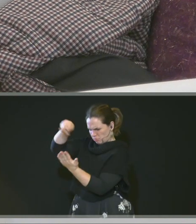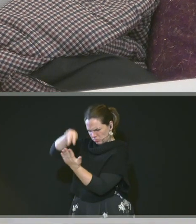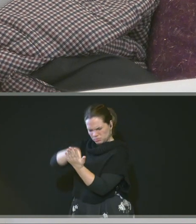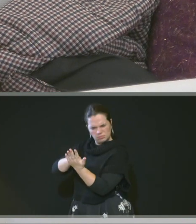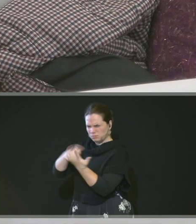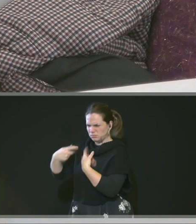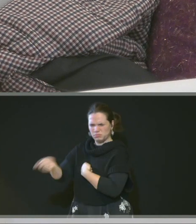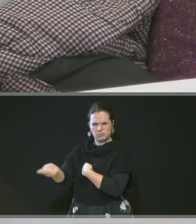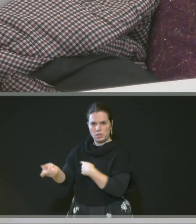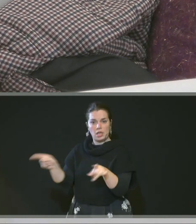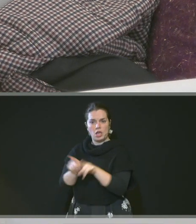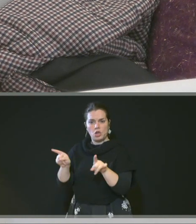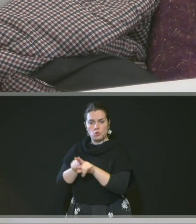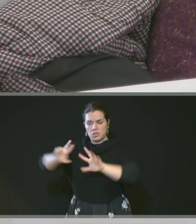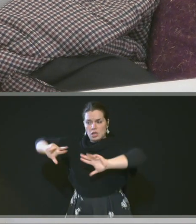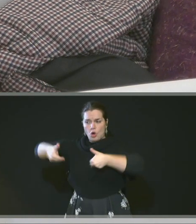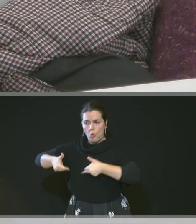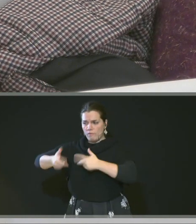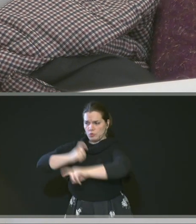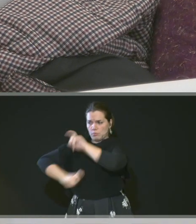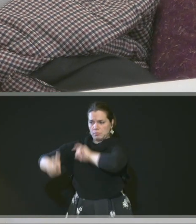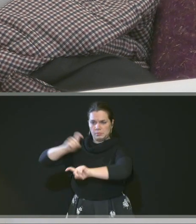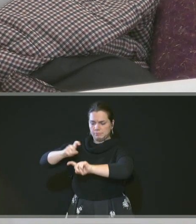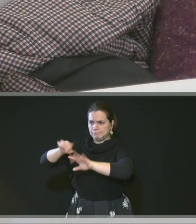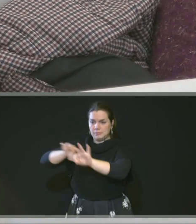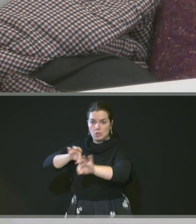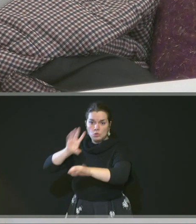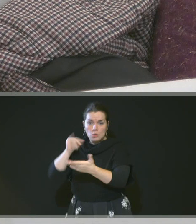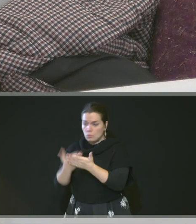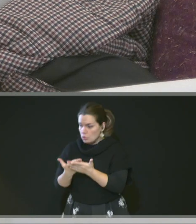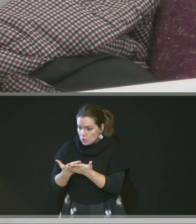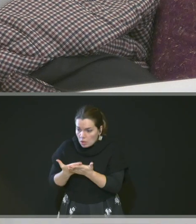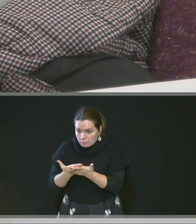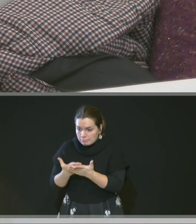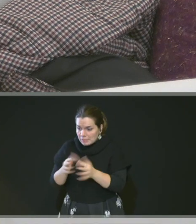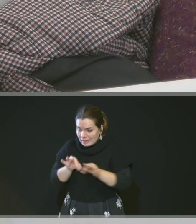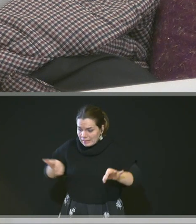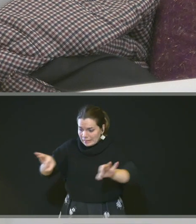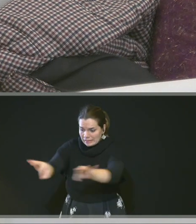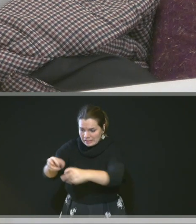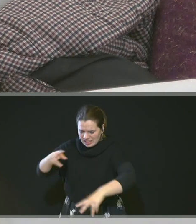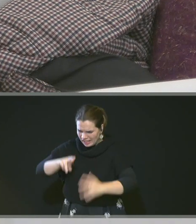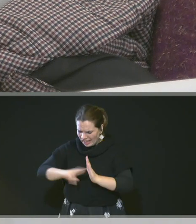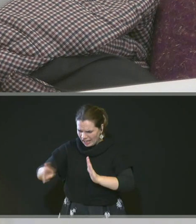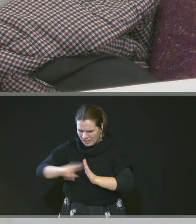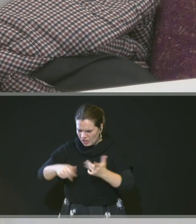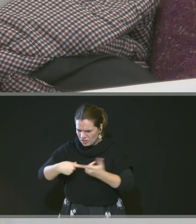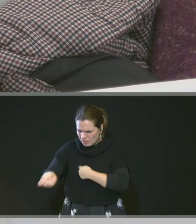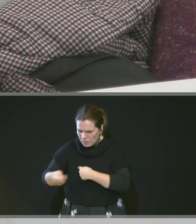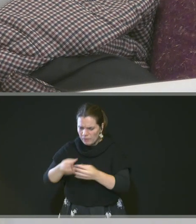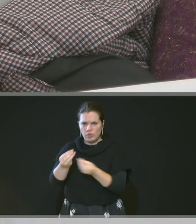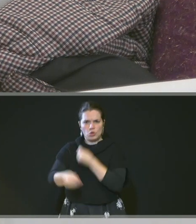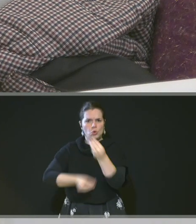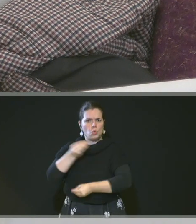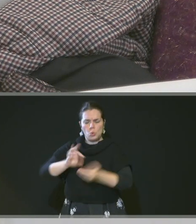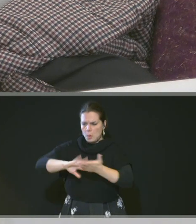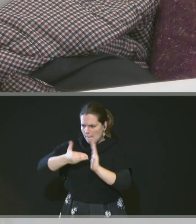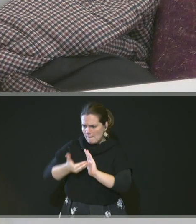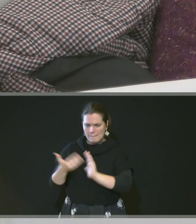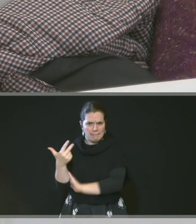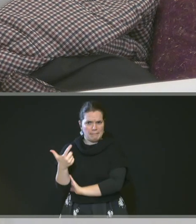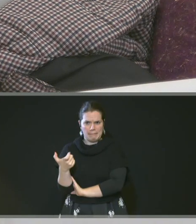de la convention de rétrocession, entraînant des modifications de l'emprise, des références cadastrales, des surfaces, qu'il convient dans le cadre du